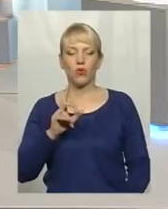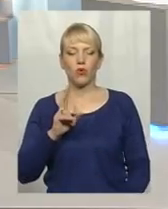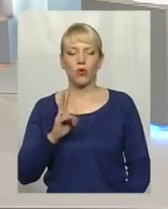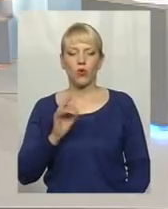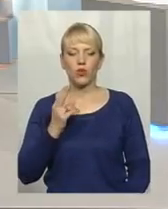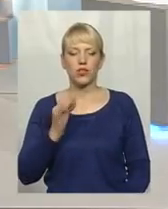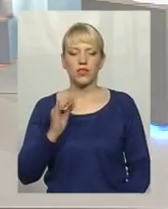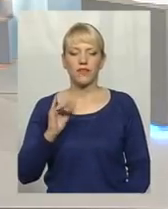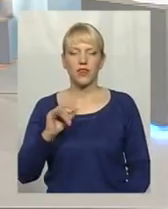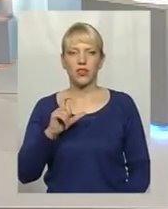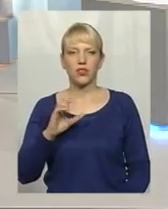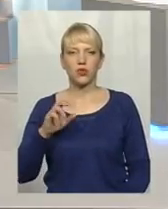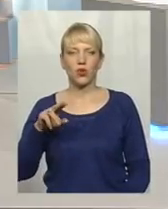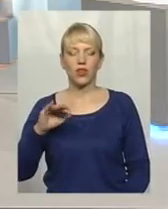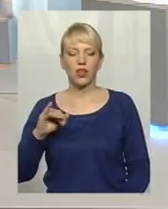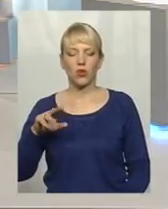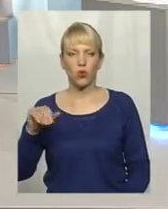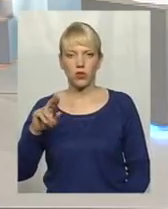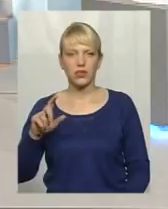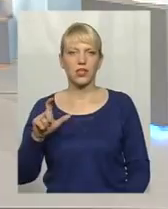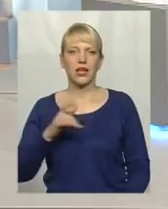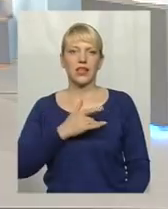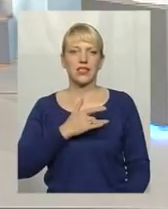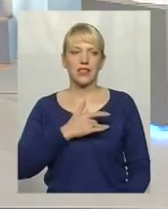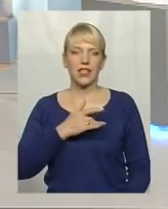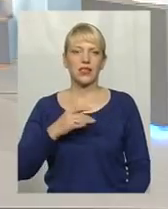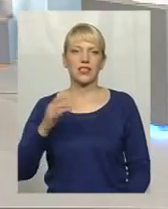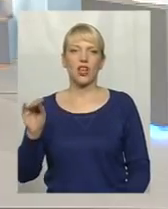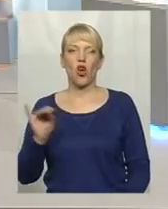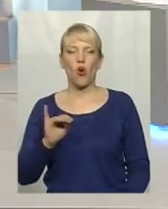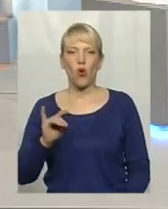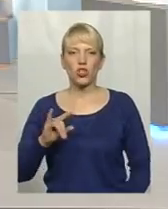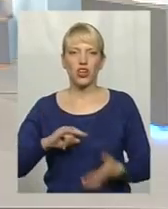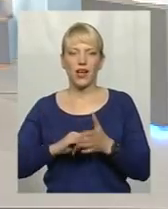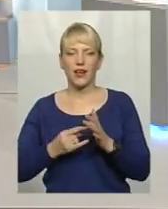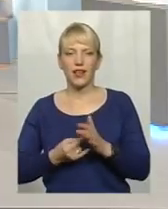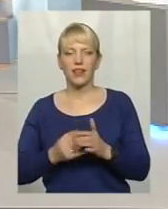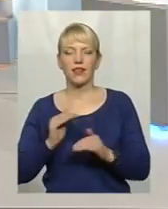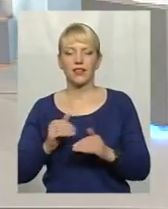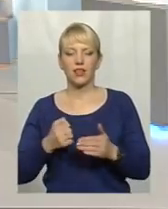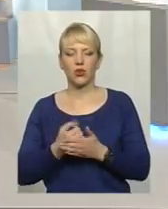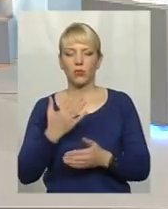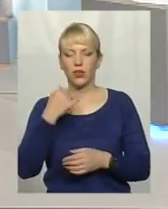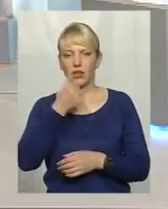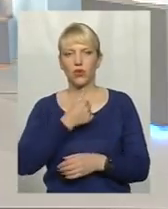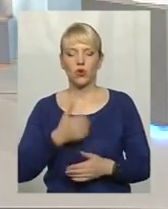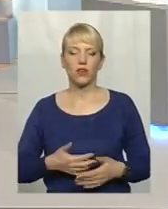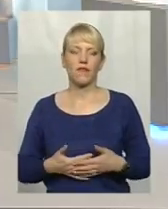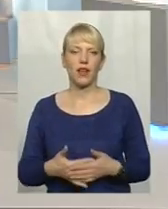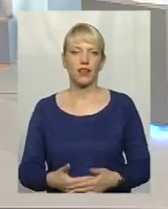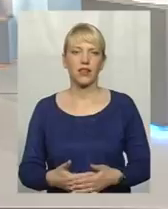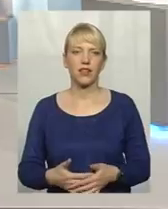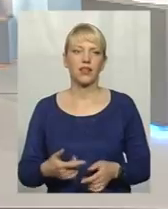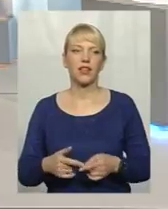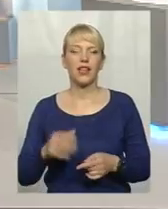хвороби серця, метаболічні хвороби, ожиріння, цукровий діабет. Це діти до 5 років, вагітні. Тобто, отакі